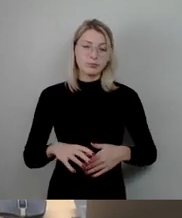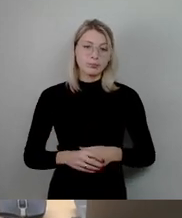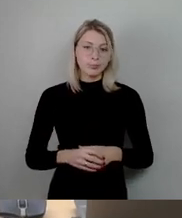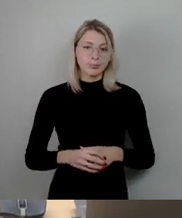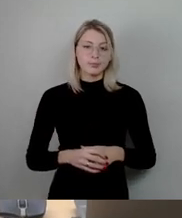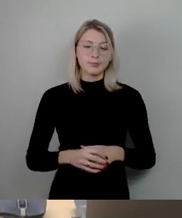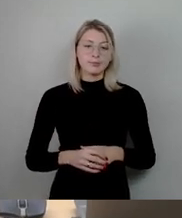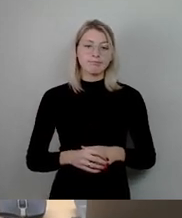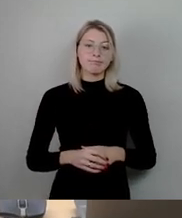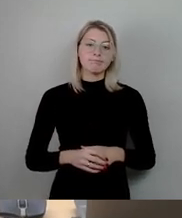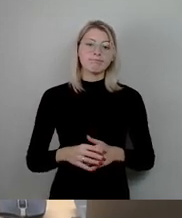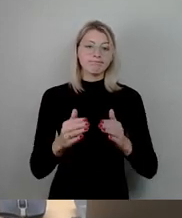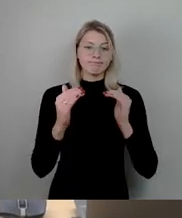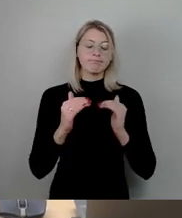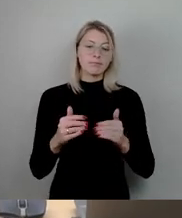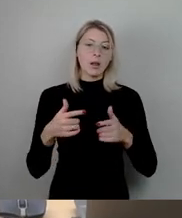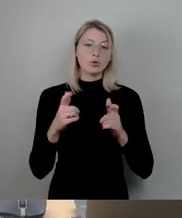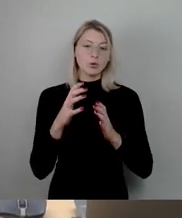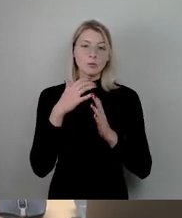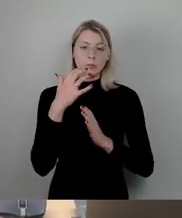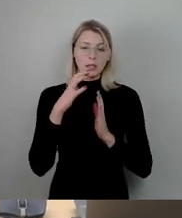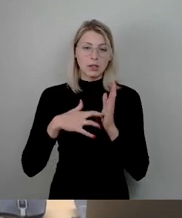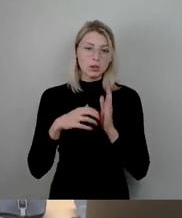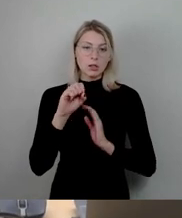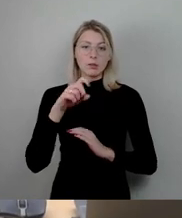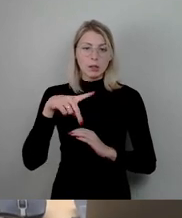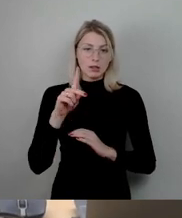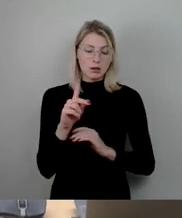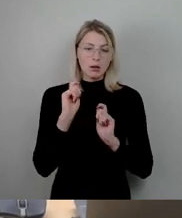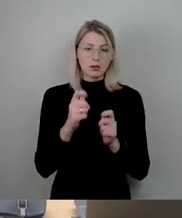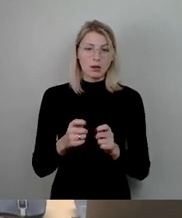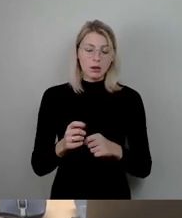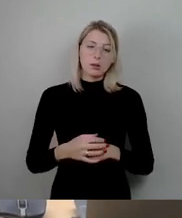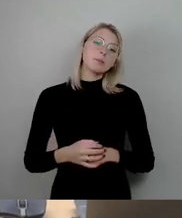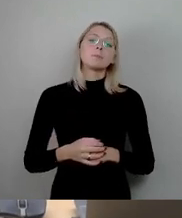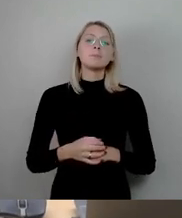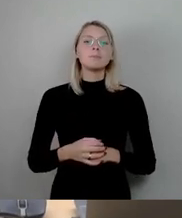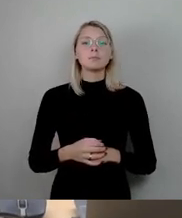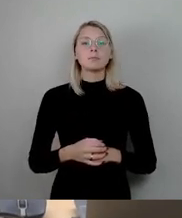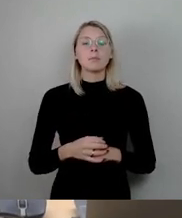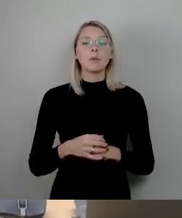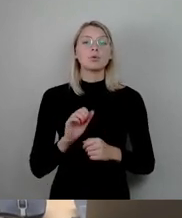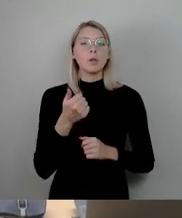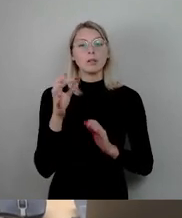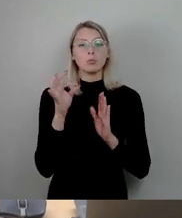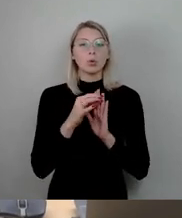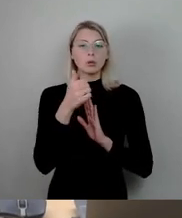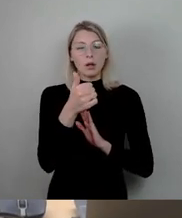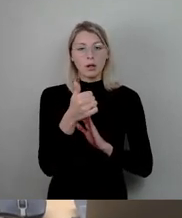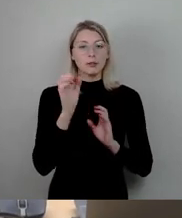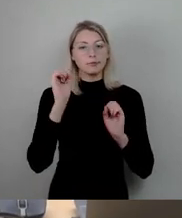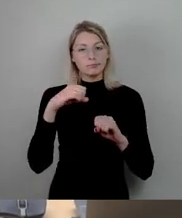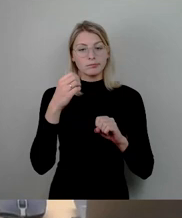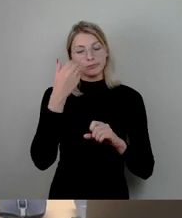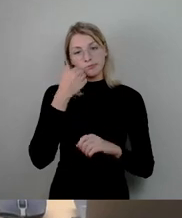Ausschussbericht SPD-Antrag und würden zunächst erstmal Punkt 1 abstimmen. Wer hier seine Zustimmung geben kann, bitte ich um